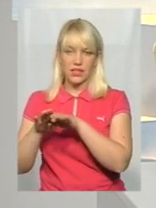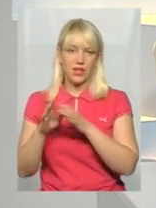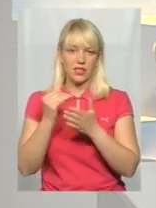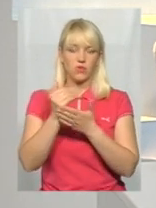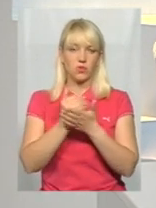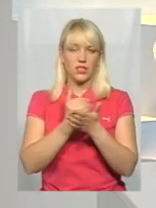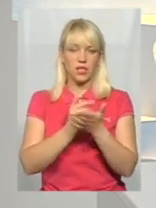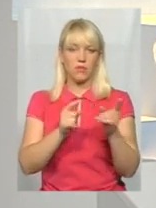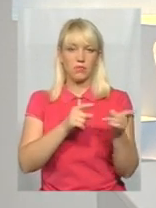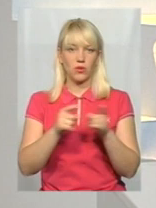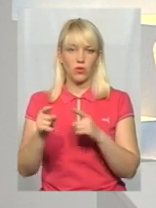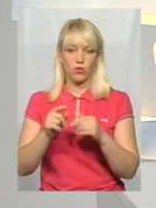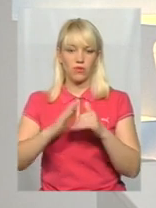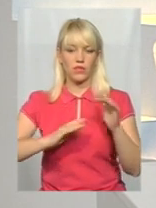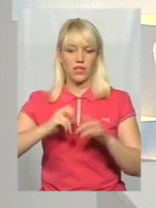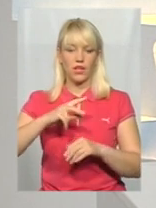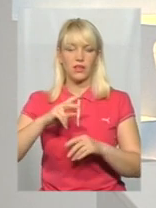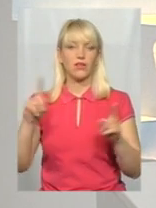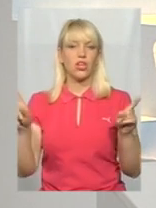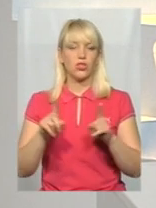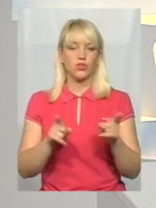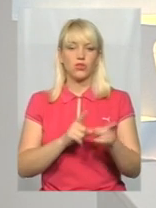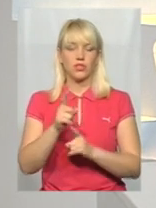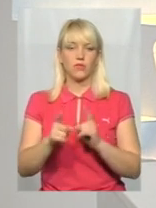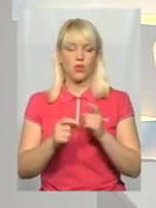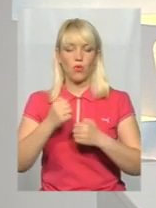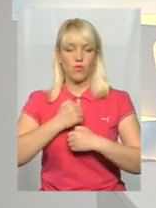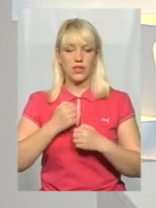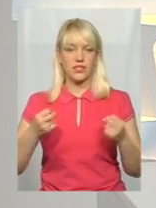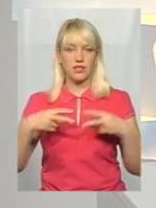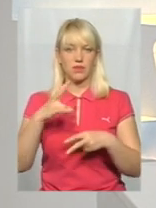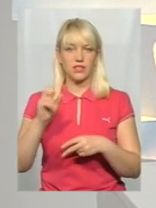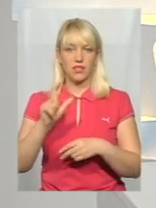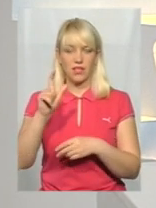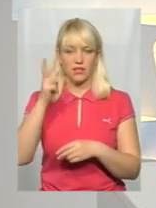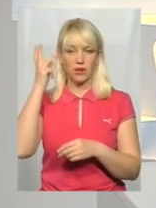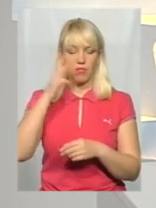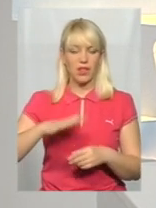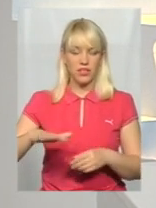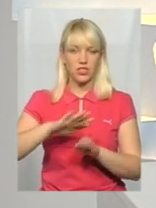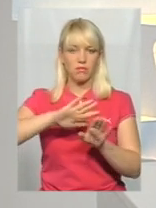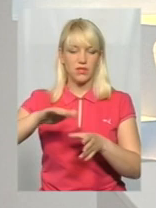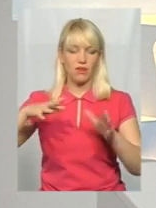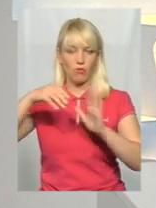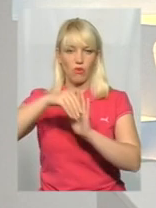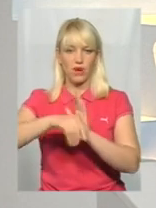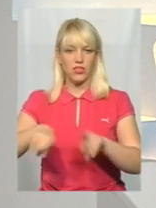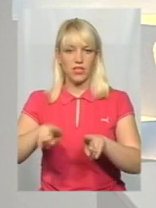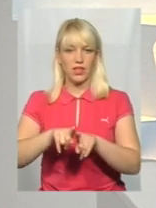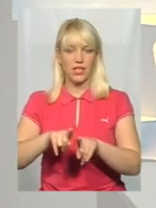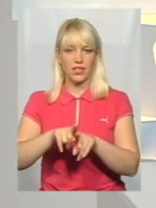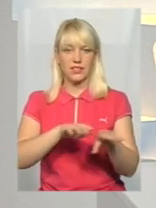підготовки кадрів. Що змінилось у військових спецпризначенців в Хмельниччині після запровадження цих стандартів,